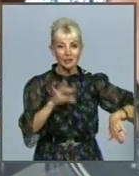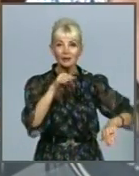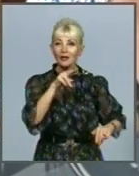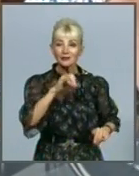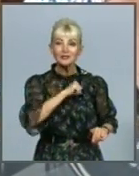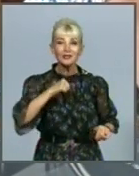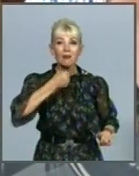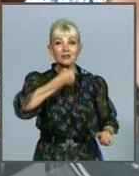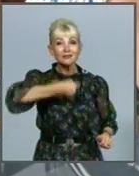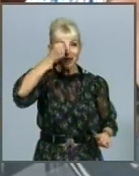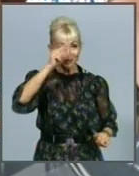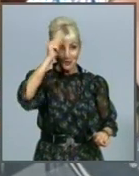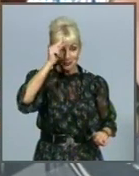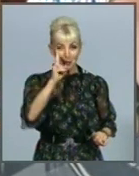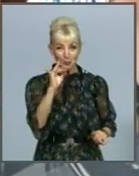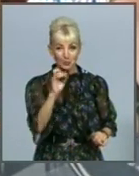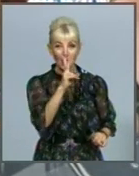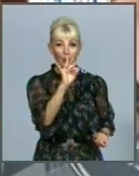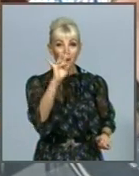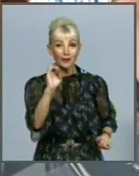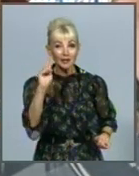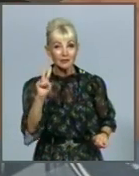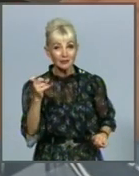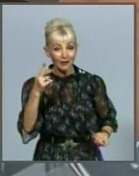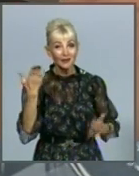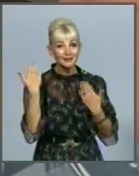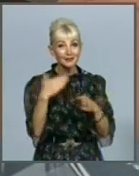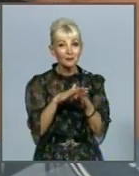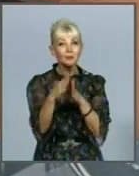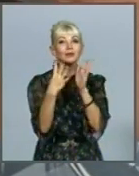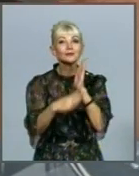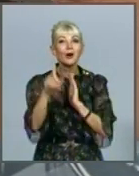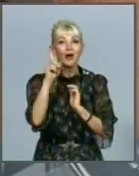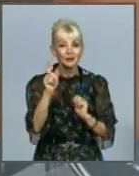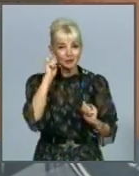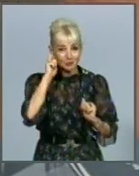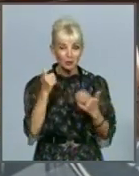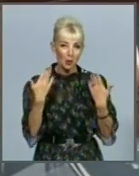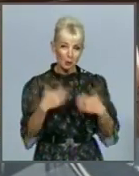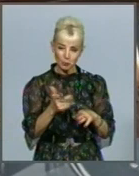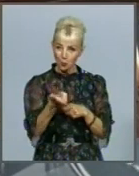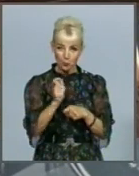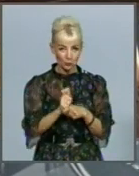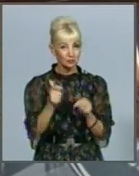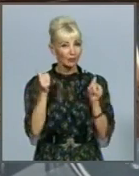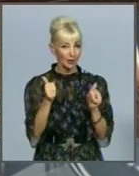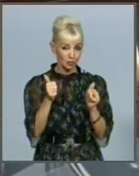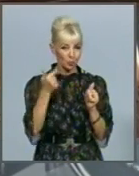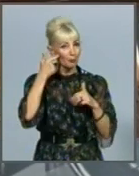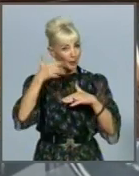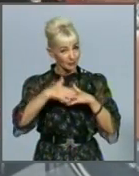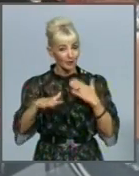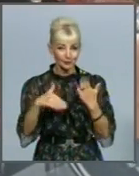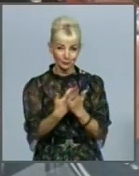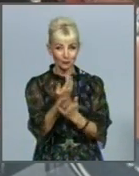найстарша учениця курсу Алла Корецька, який нещодавно виповнився 91 рік, вже доволі вправно орієнтується у новій